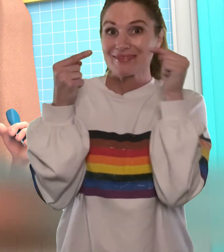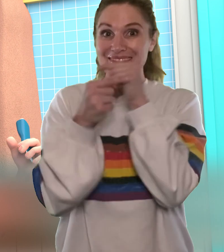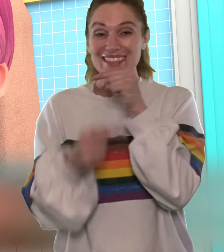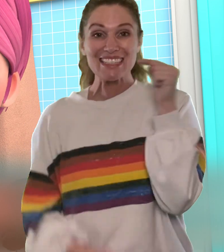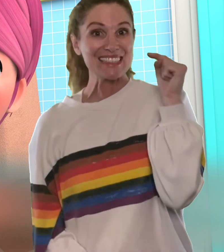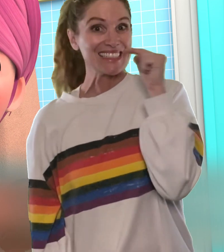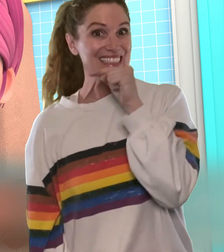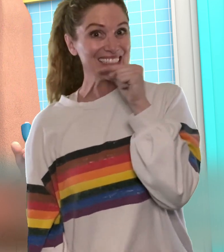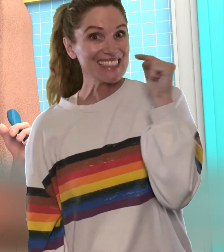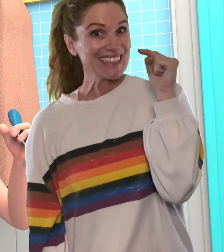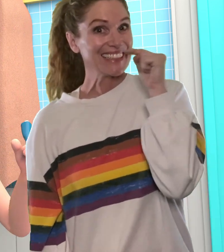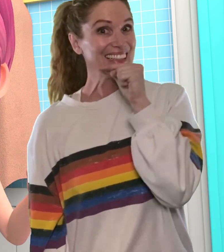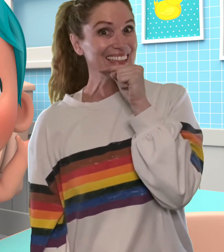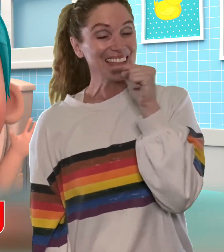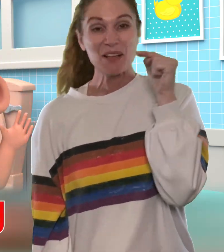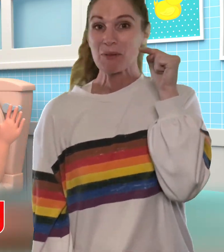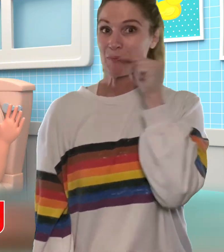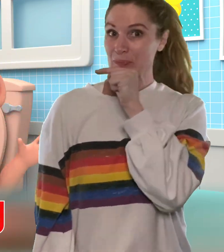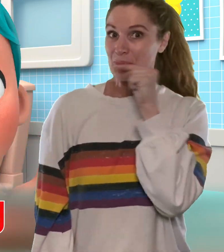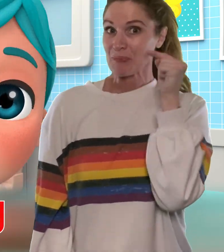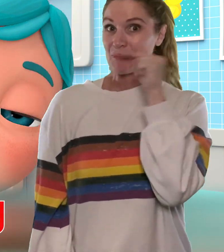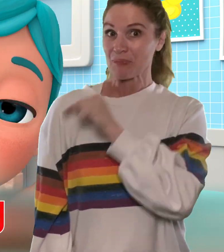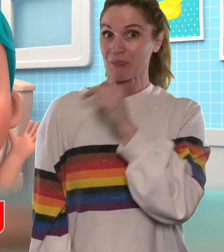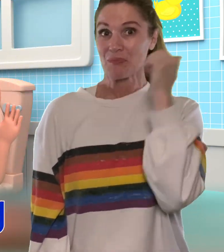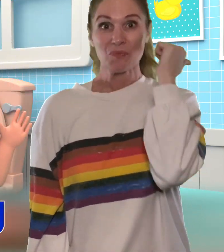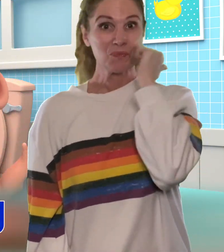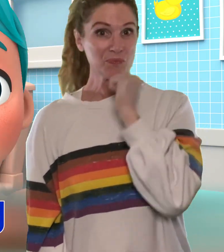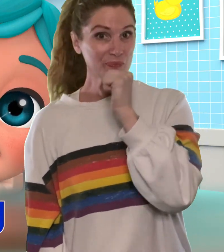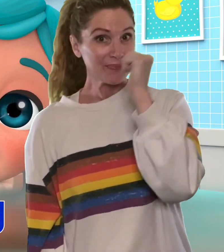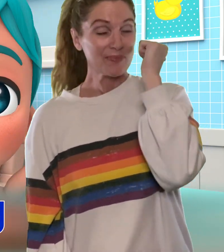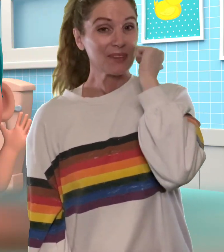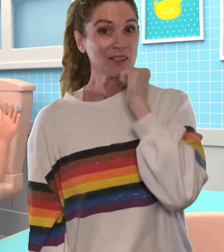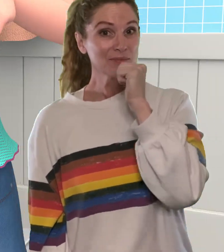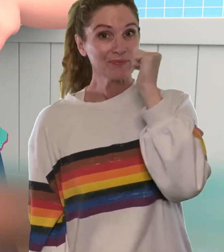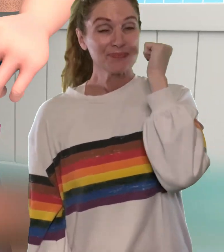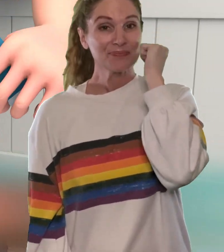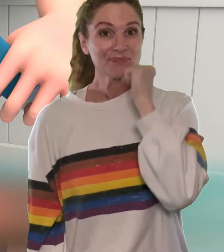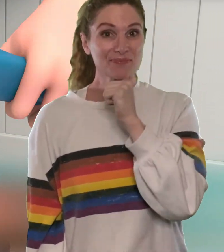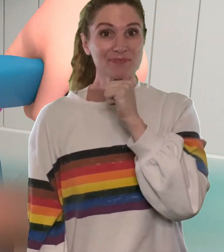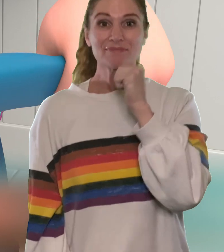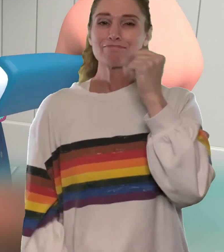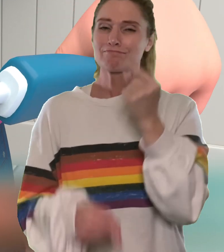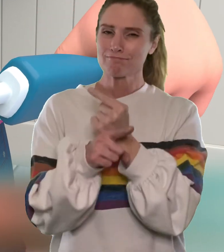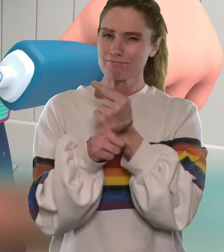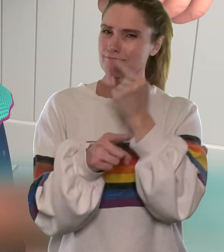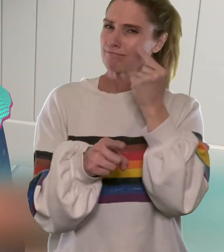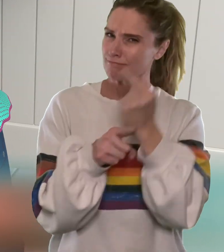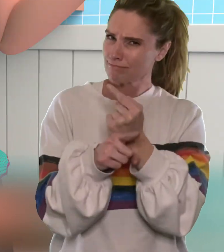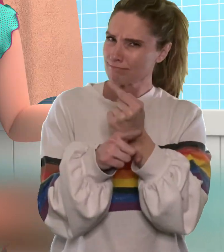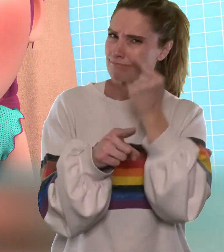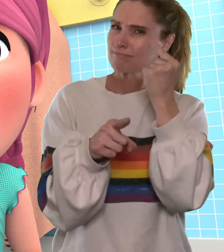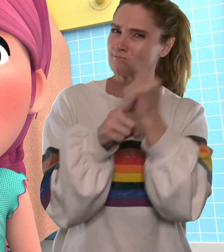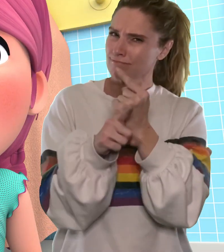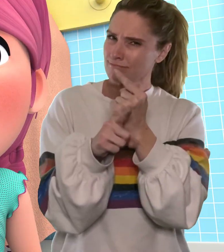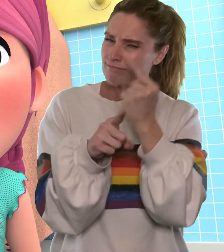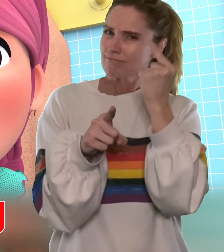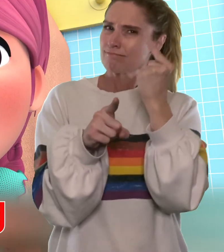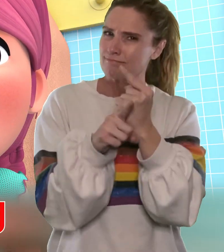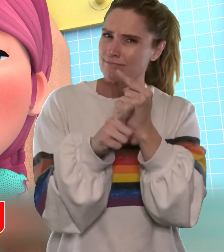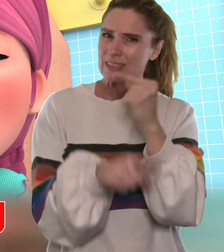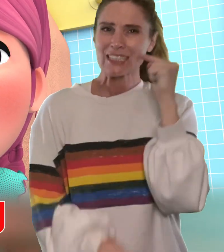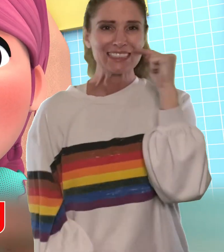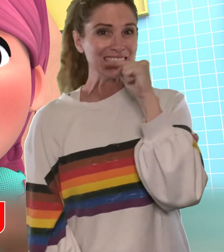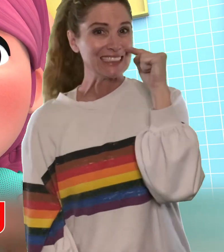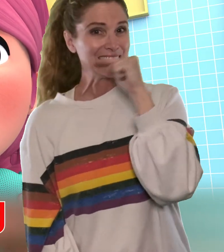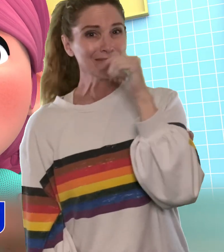Putz, putz, putz, Daumen, Zähne, putz sie jeden Tag. Ordentlich, ordentlich, ordentlich, ordentlich,